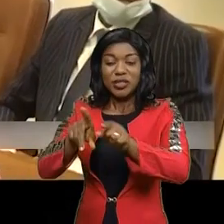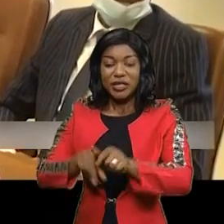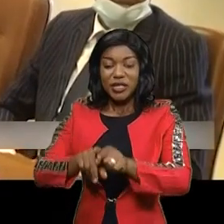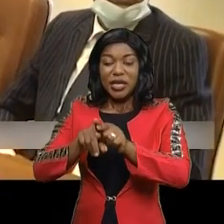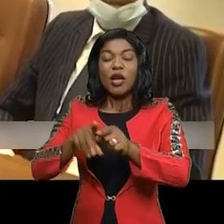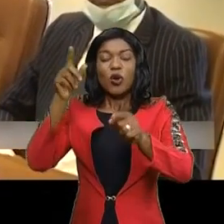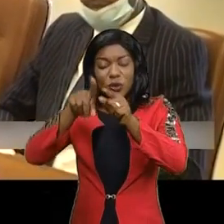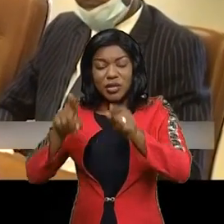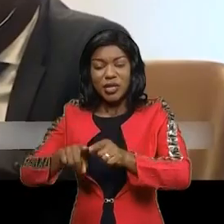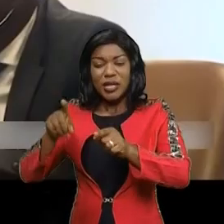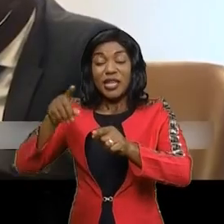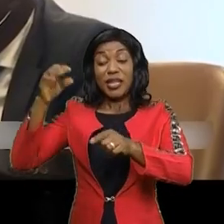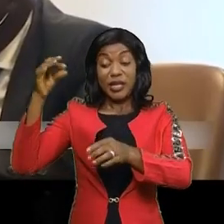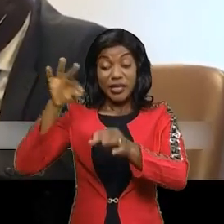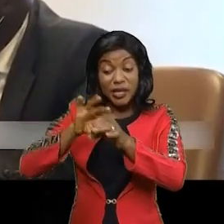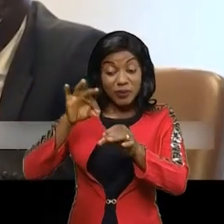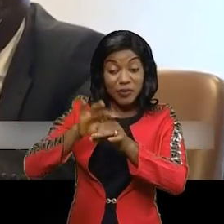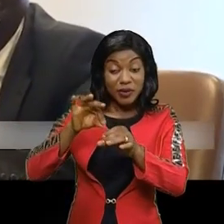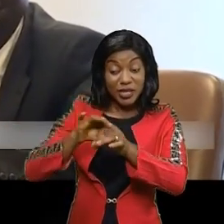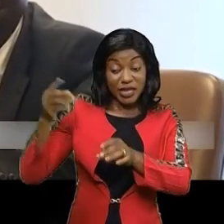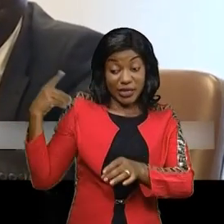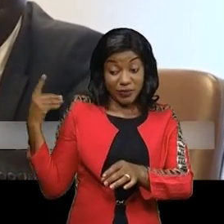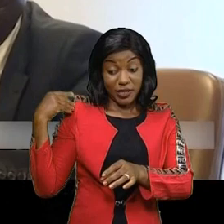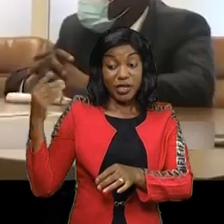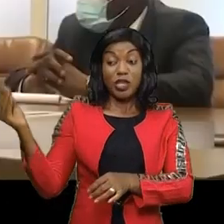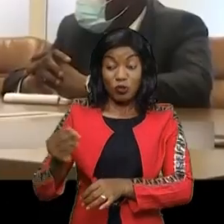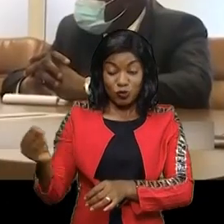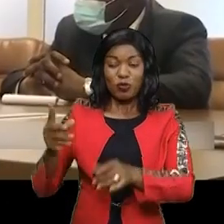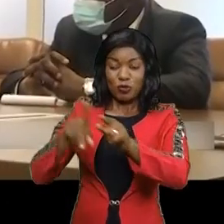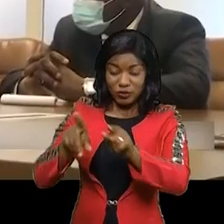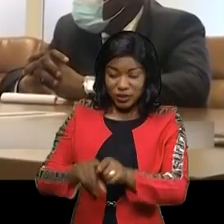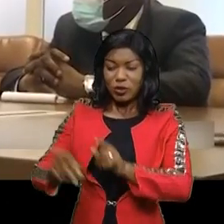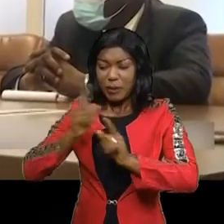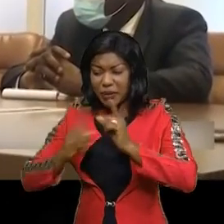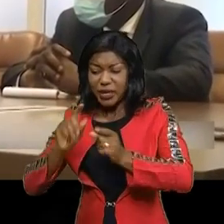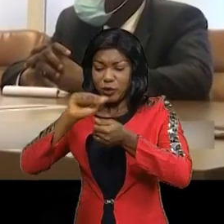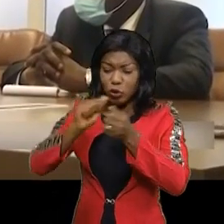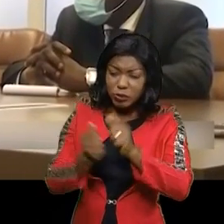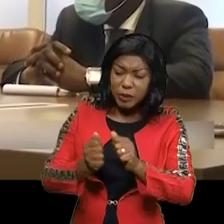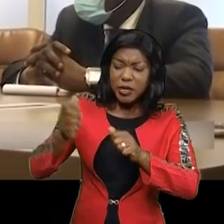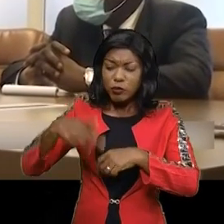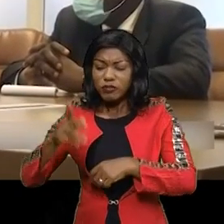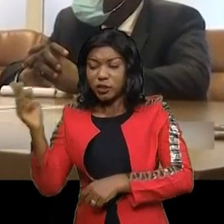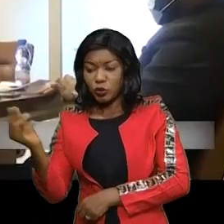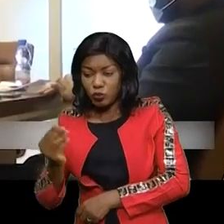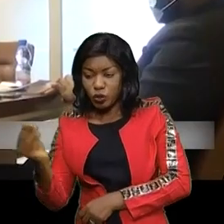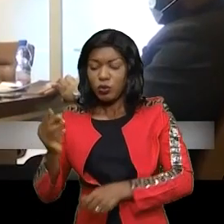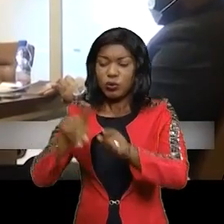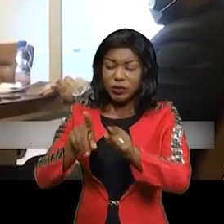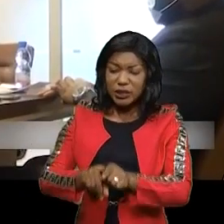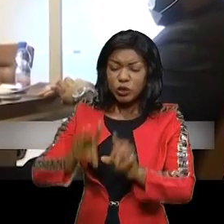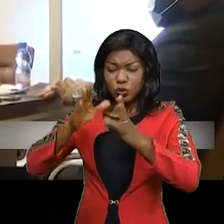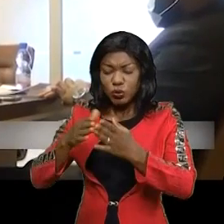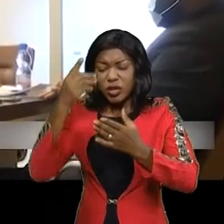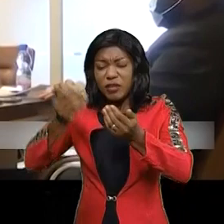Kouilou à la nouvelle dynamique, l'Union sacrée. Les Kouilou et ses difficultés, un tableau peint par ces élus qui souhaitent